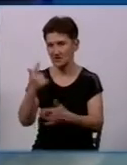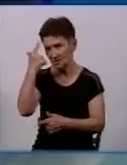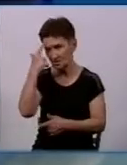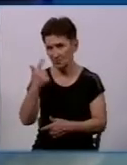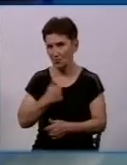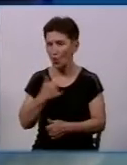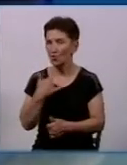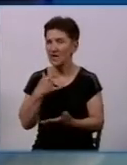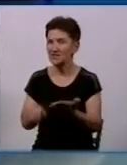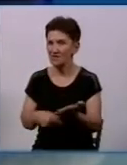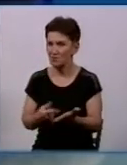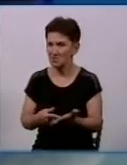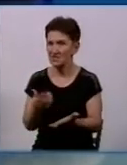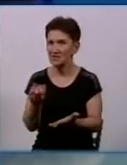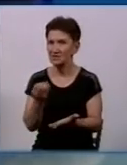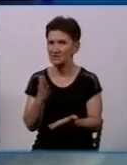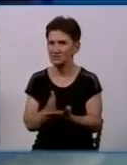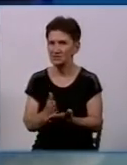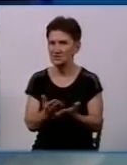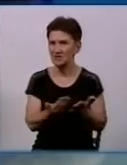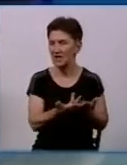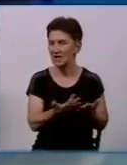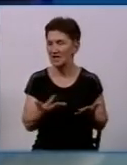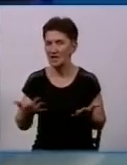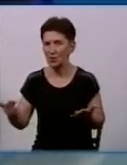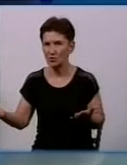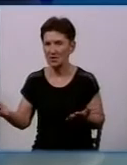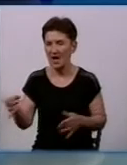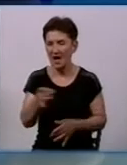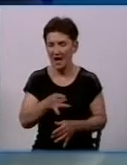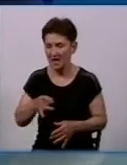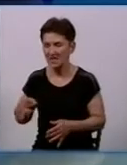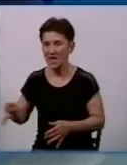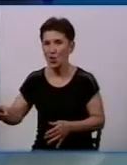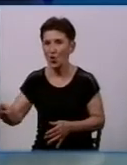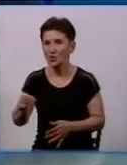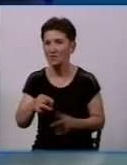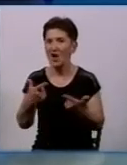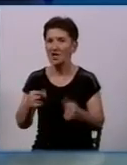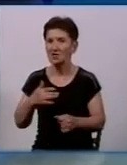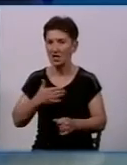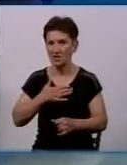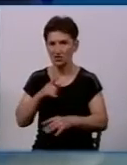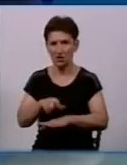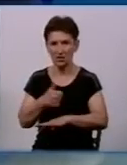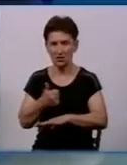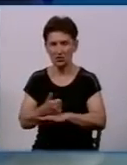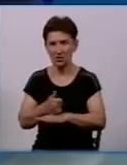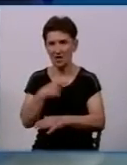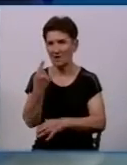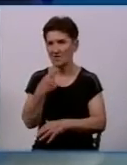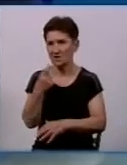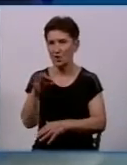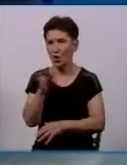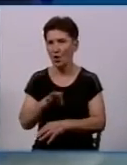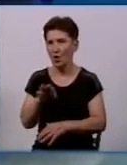місті, ще я повинен сказати ряд мікрорайонів, кварталів, де наш начальник управління порушив питання. Ми зараз